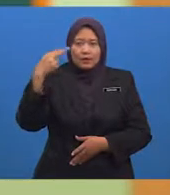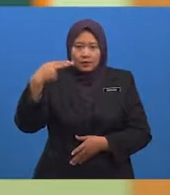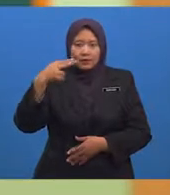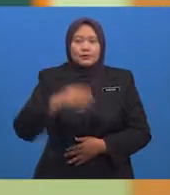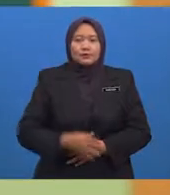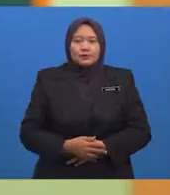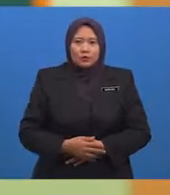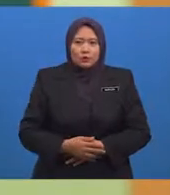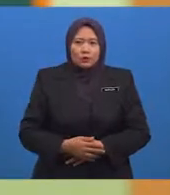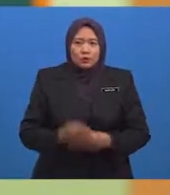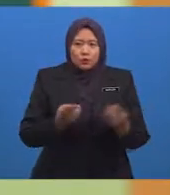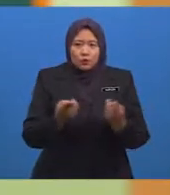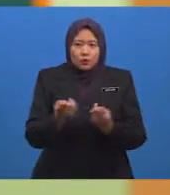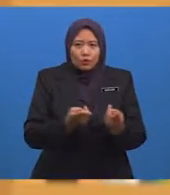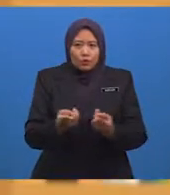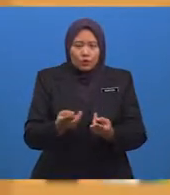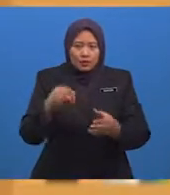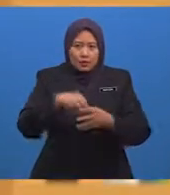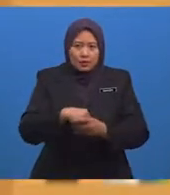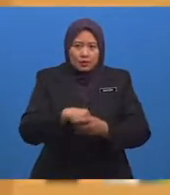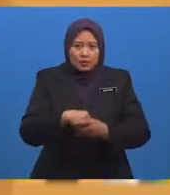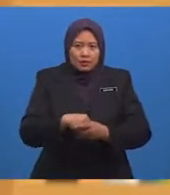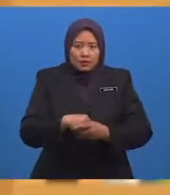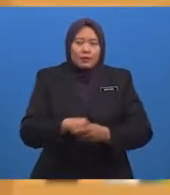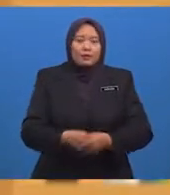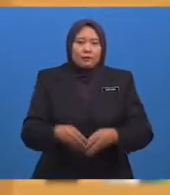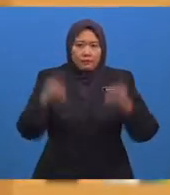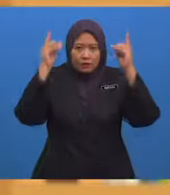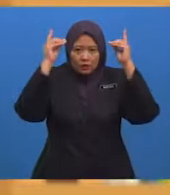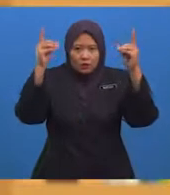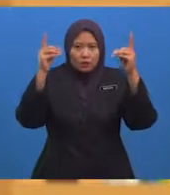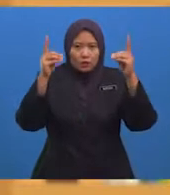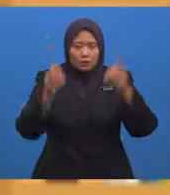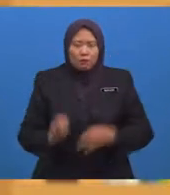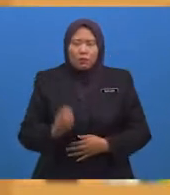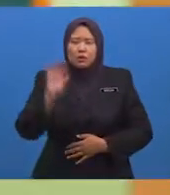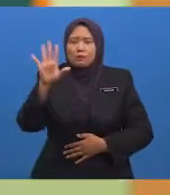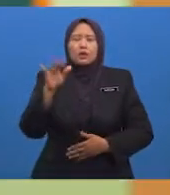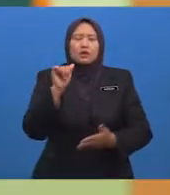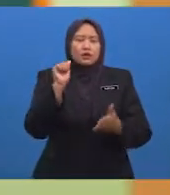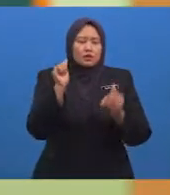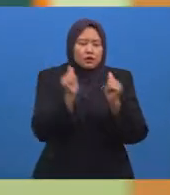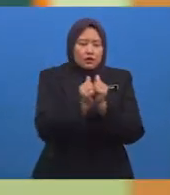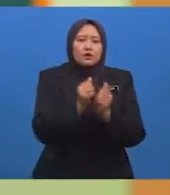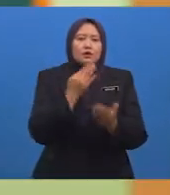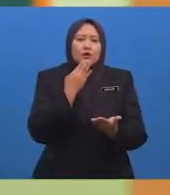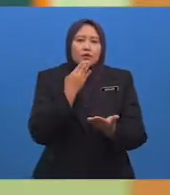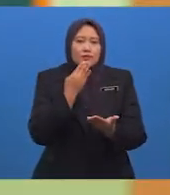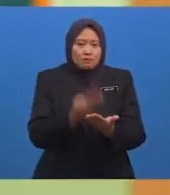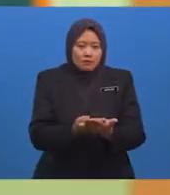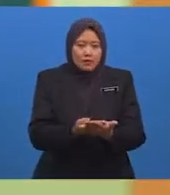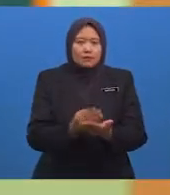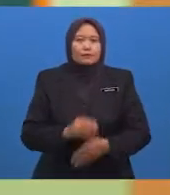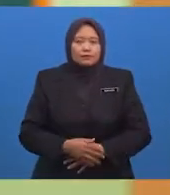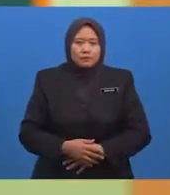berkembang dengan baik Konsep pendidikan di Mesir Sebelum kita bincangkan